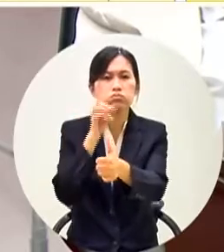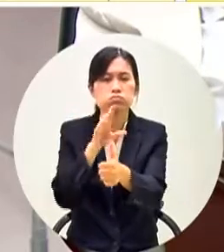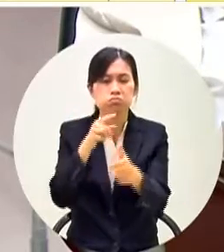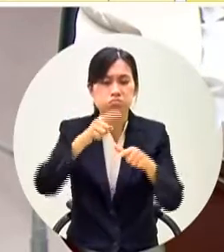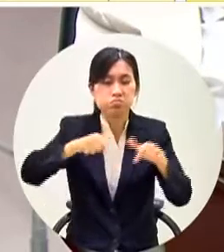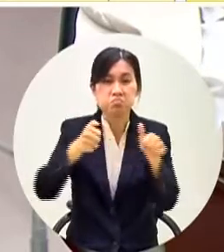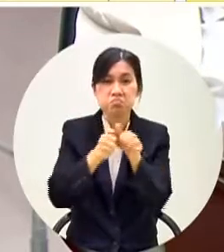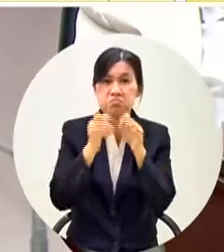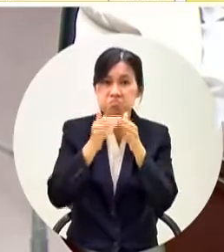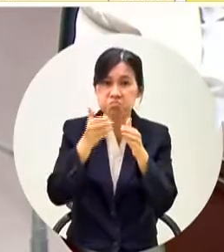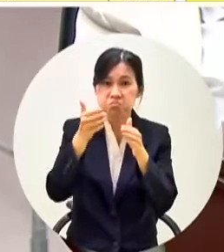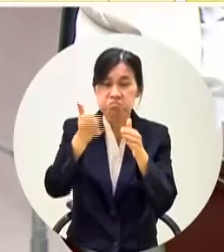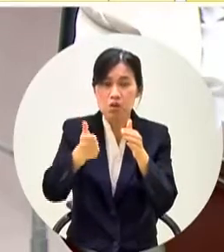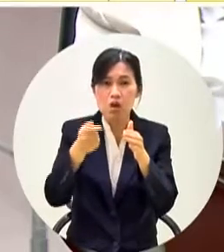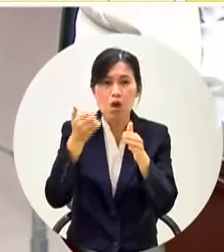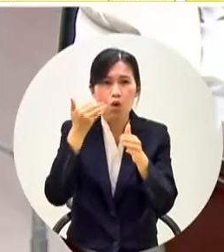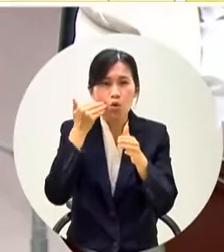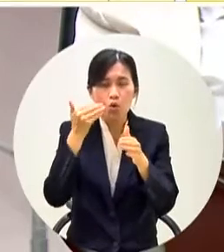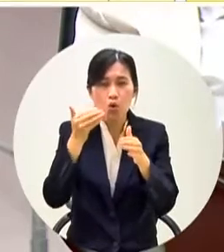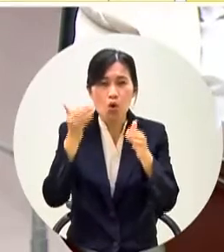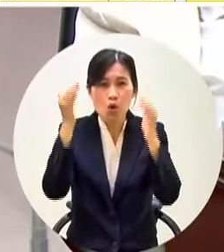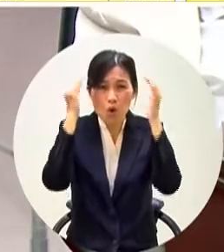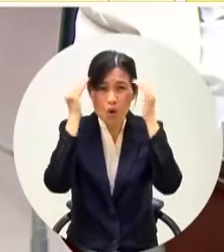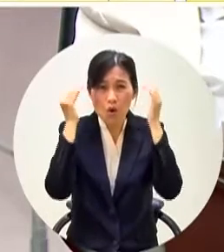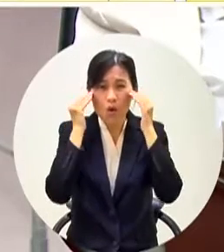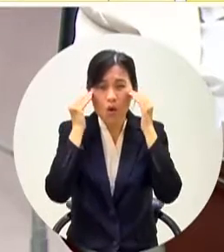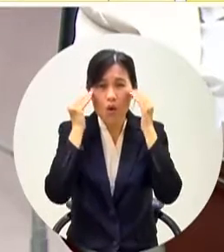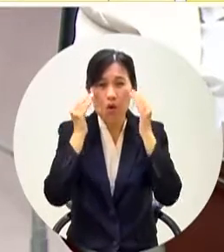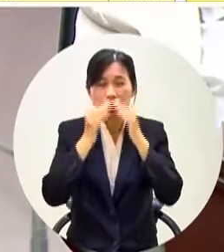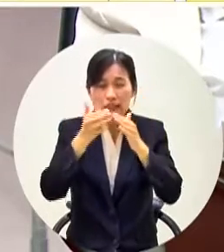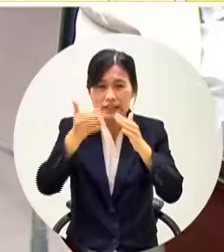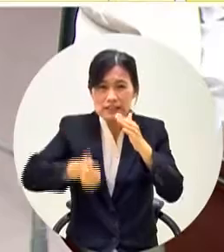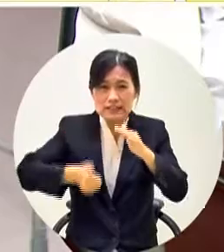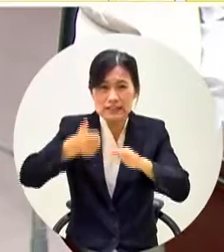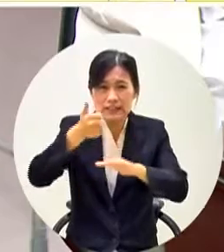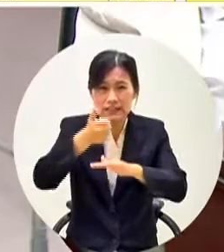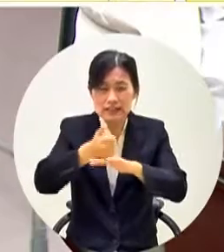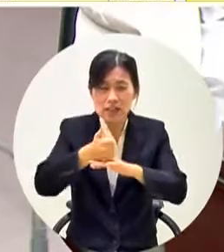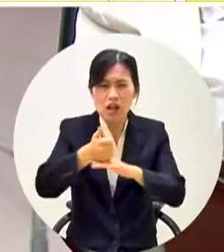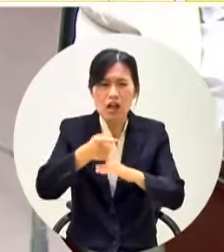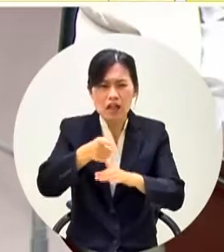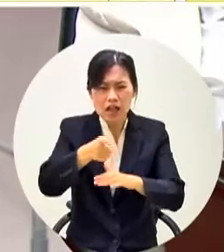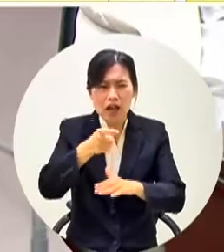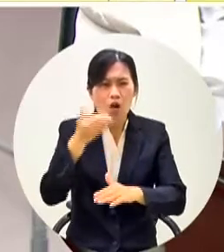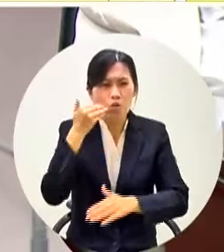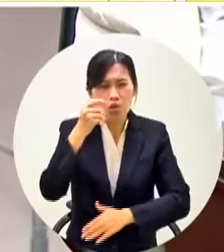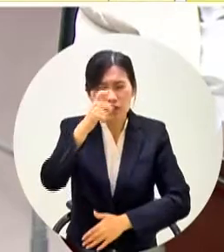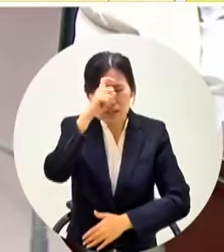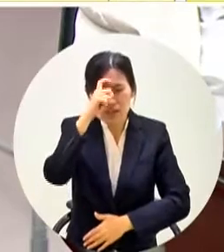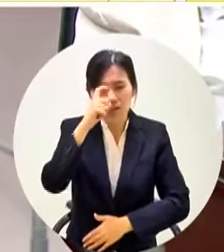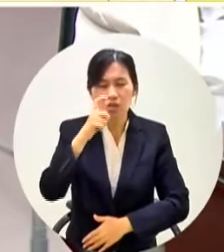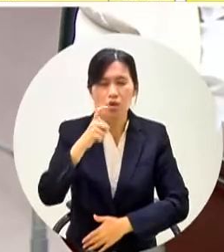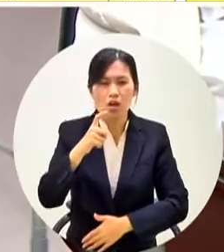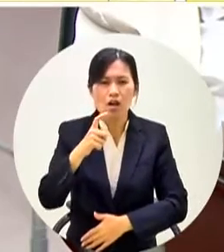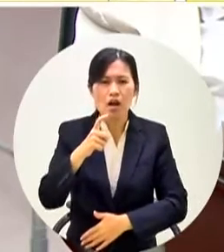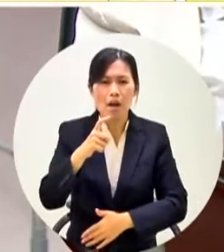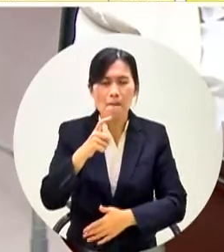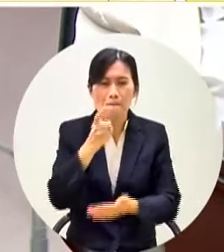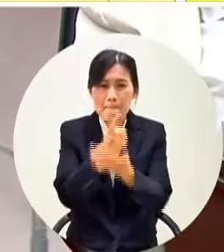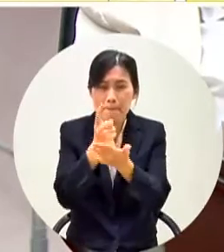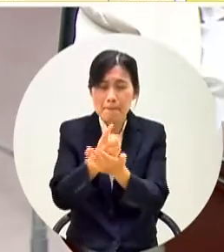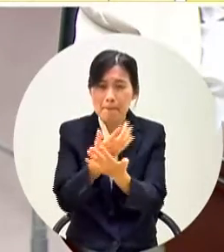韓市長要弱弱那個每一個孩子的英文能力的話就要普學普